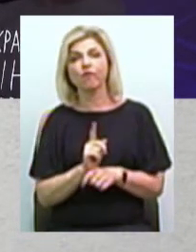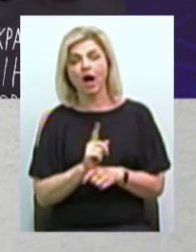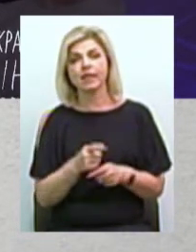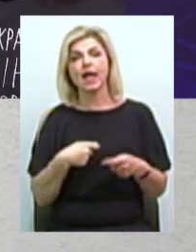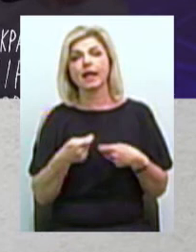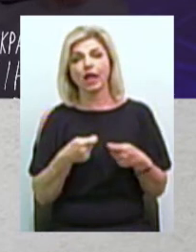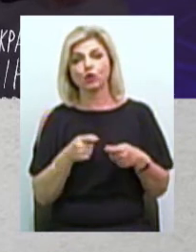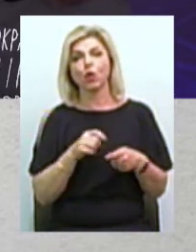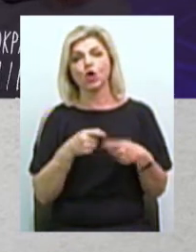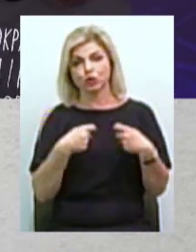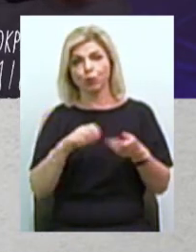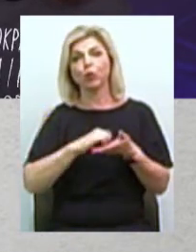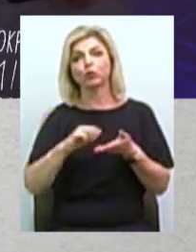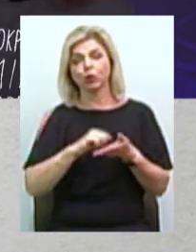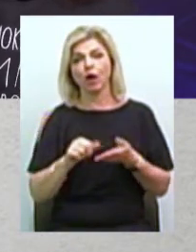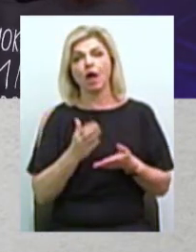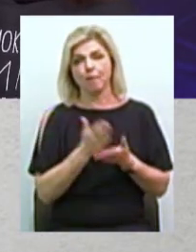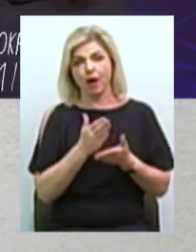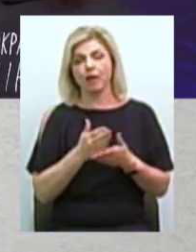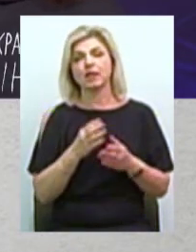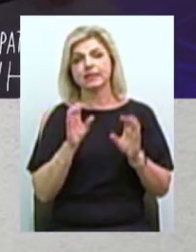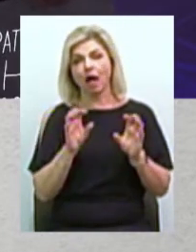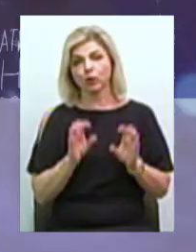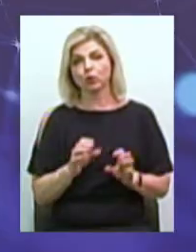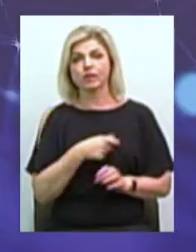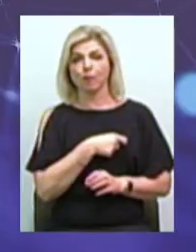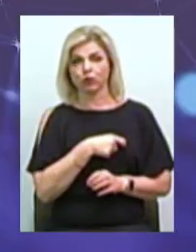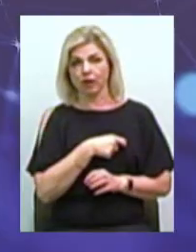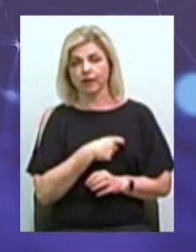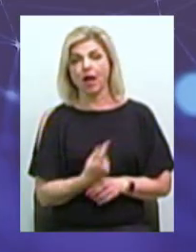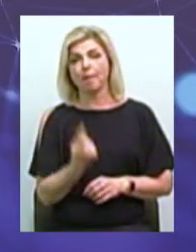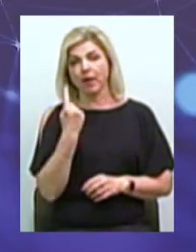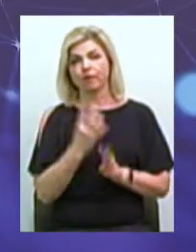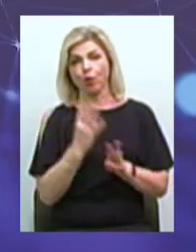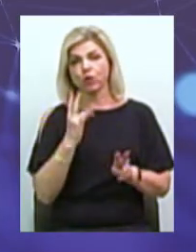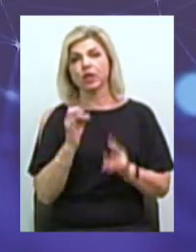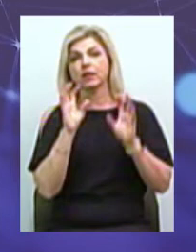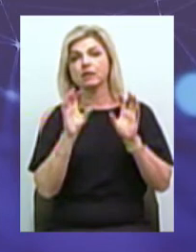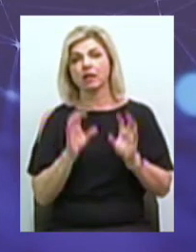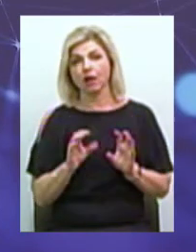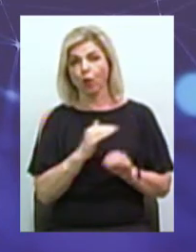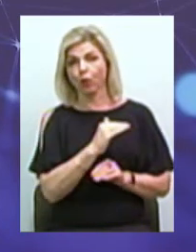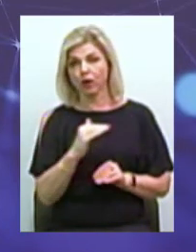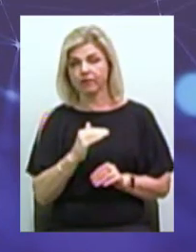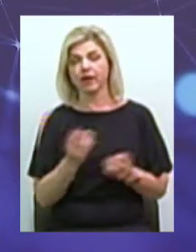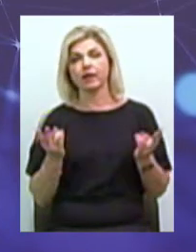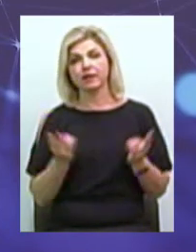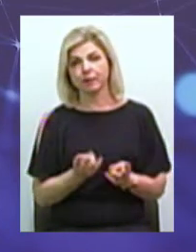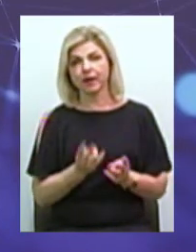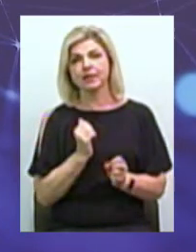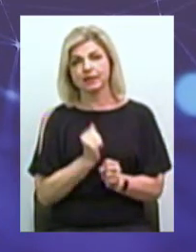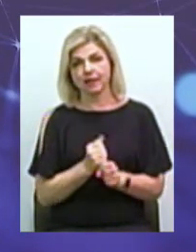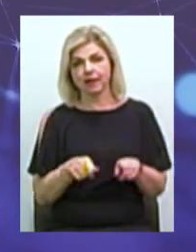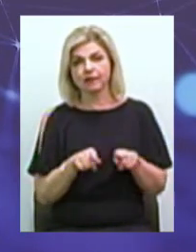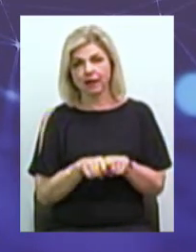на законодавчому рівні, маючи статус народного депутата? В першу чергу на законодавчому рівні необхідно зробити таким